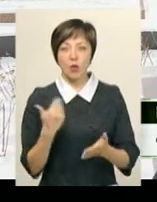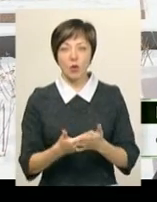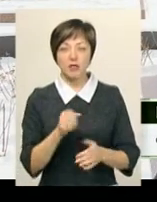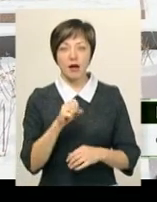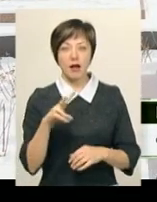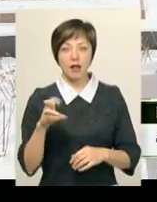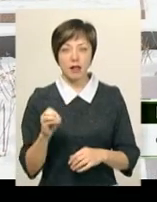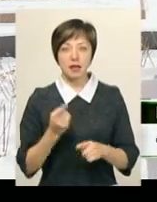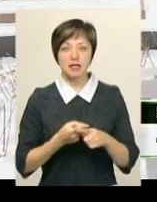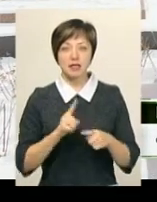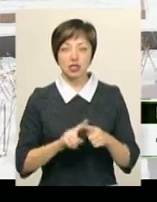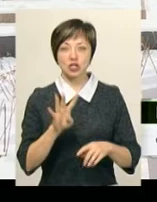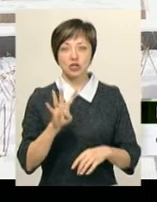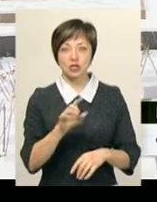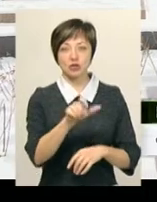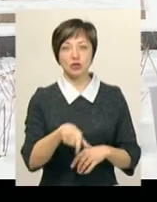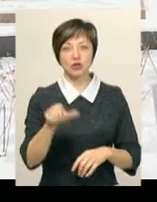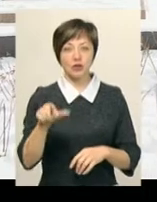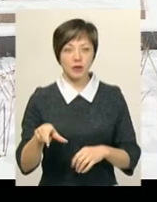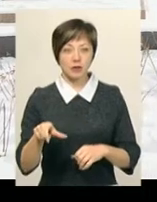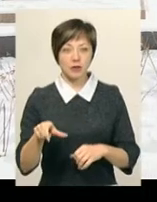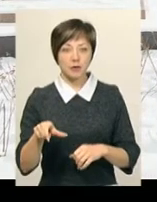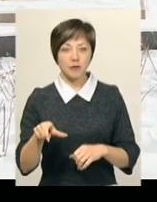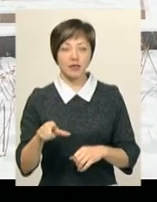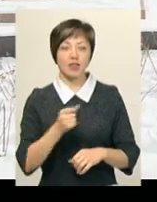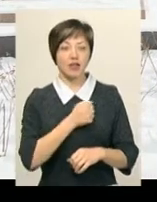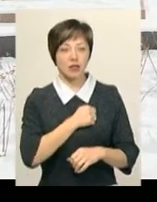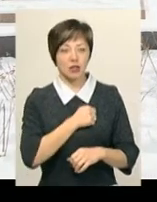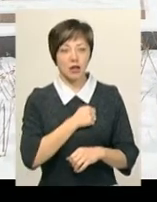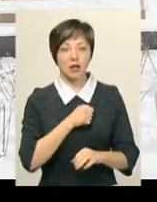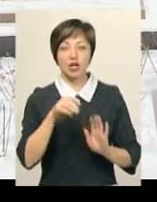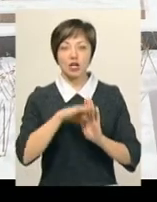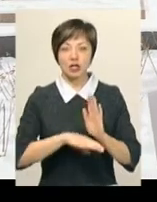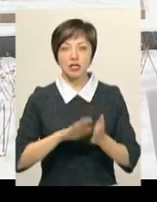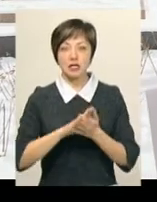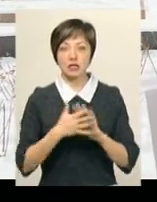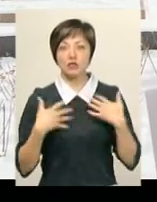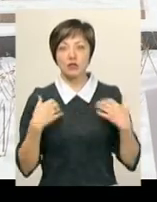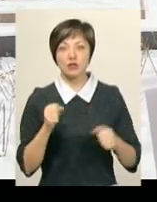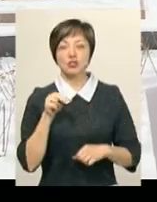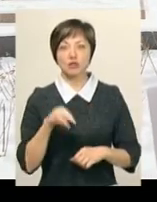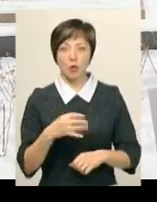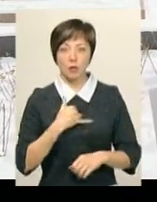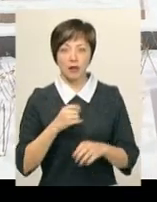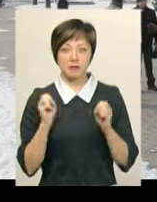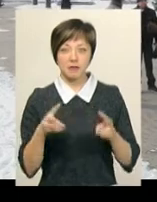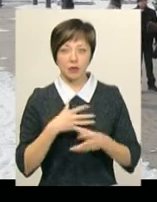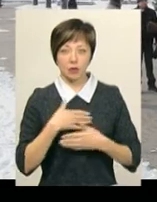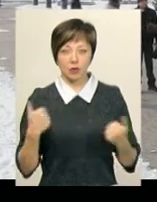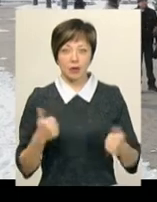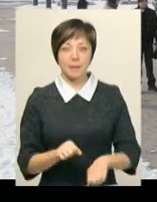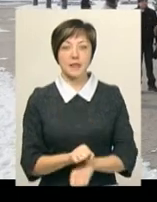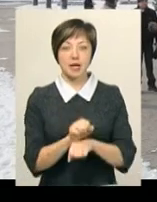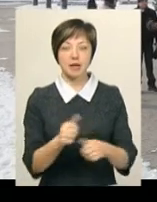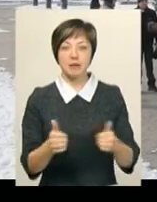але цих 4 чоловіки, на жаль, в гірший стан зуровлячи в мене і ризикувати вони не хотіли. Пікет